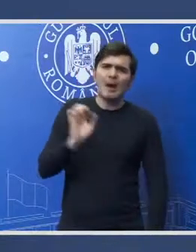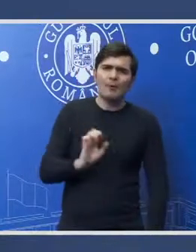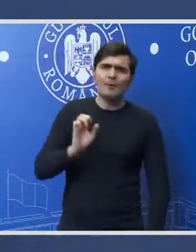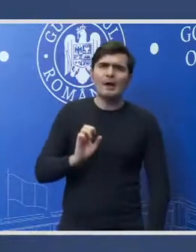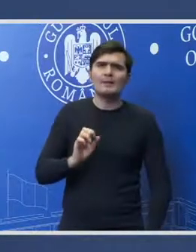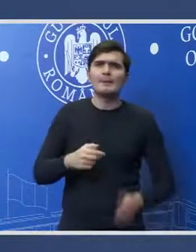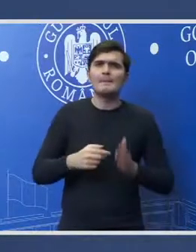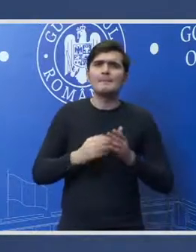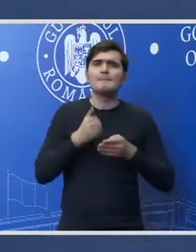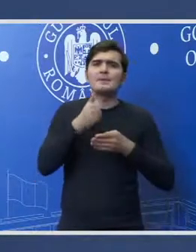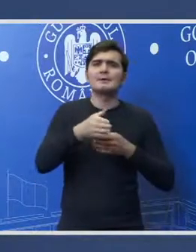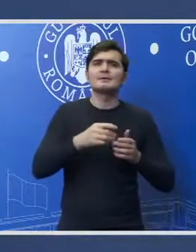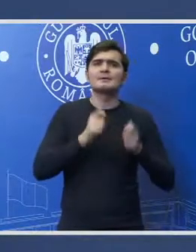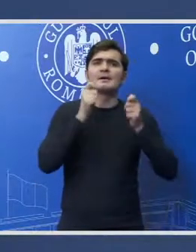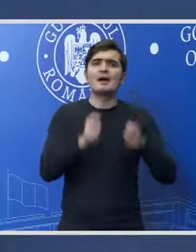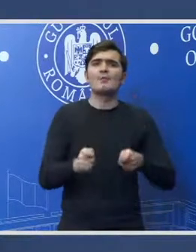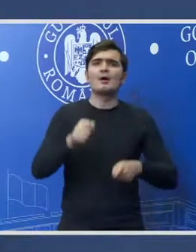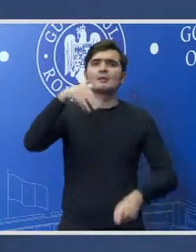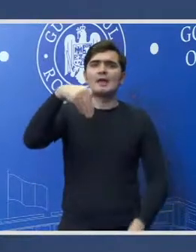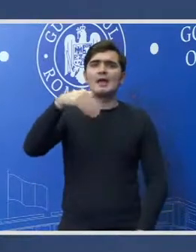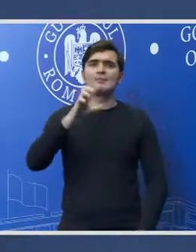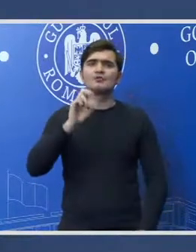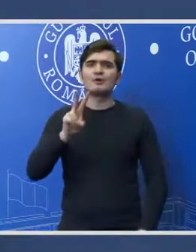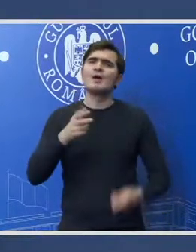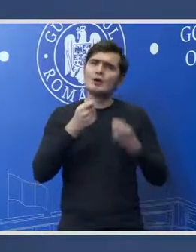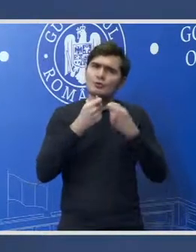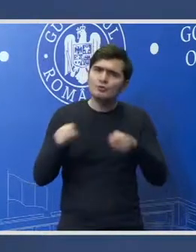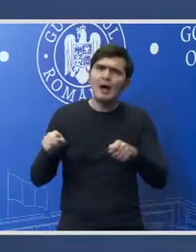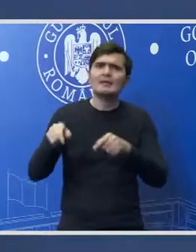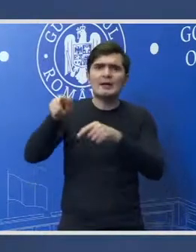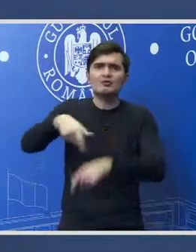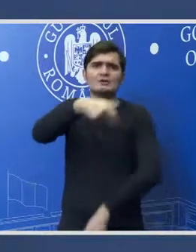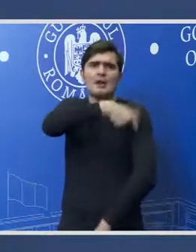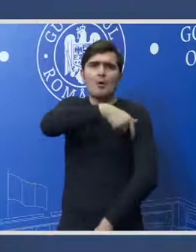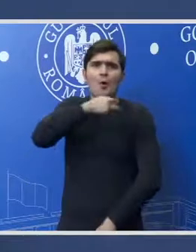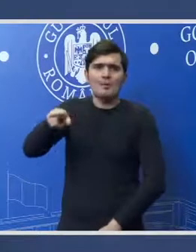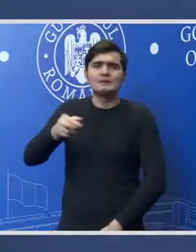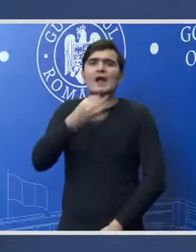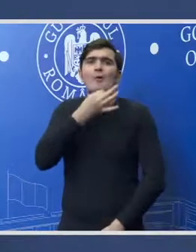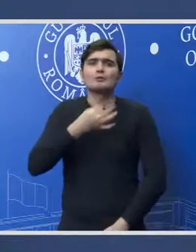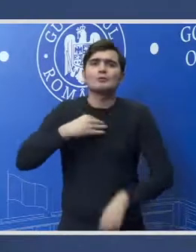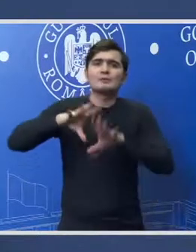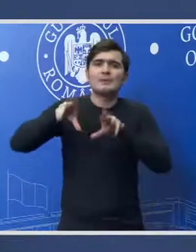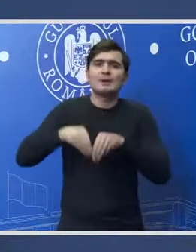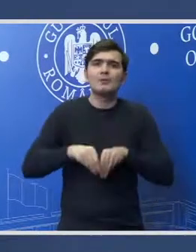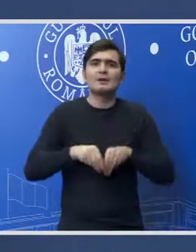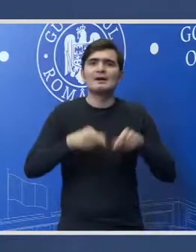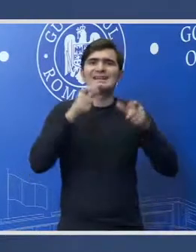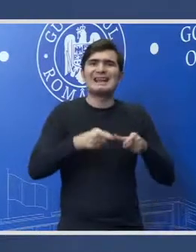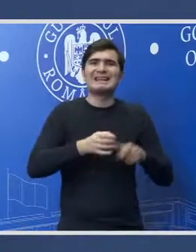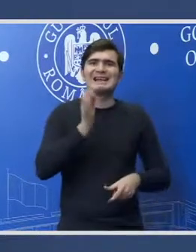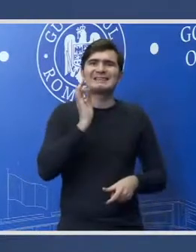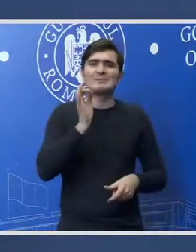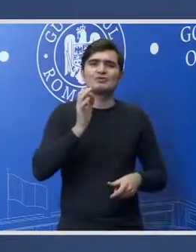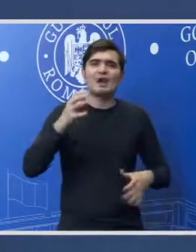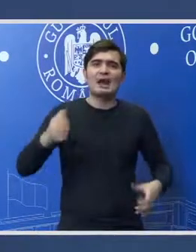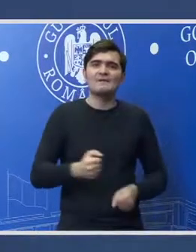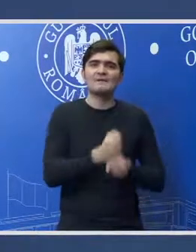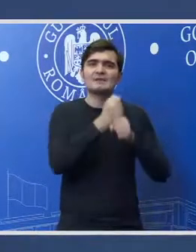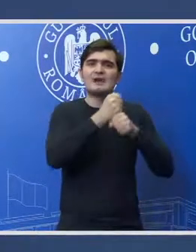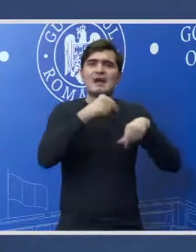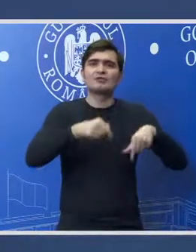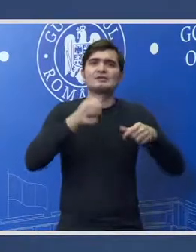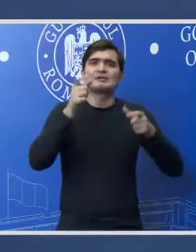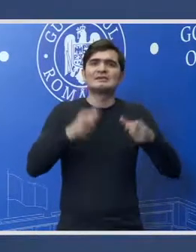MCV au spus la Unison că această secție specială înființarea acestei secții